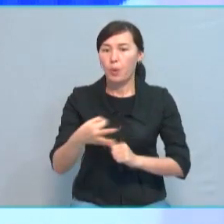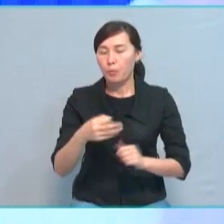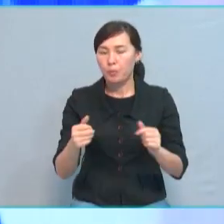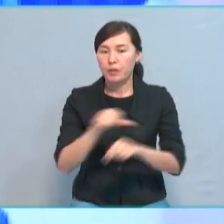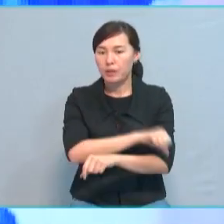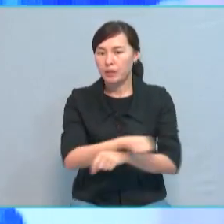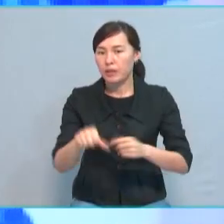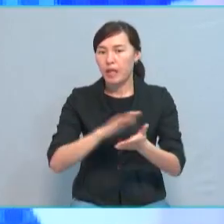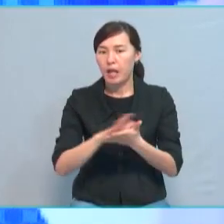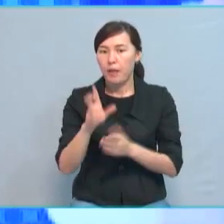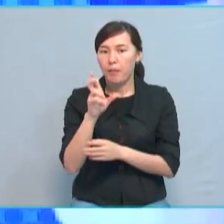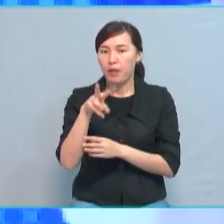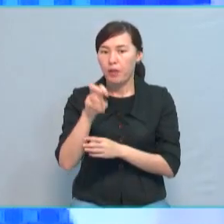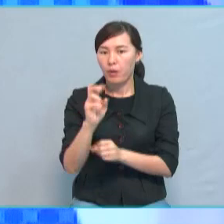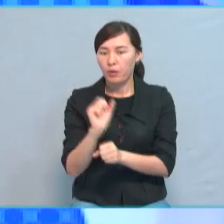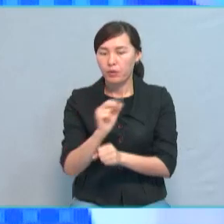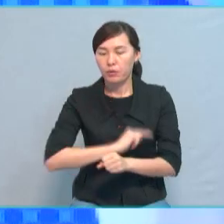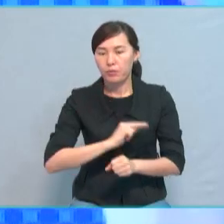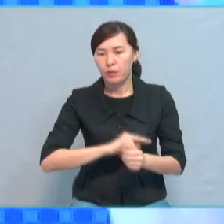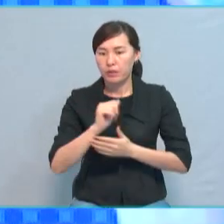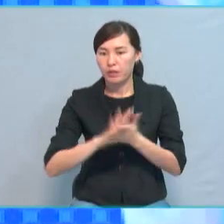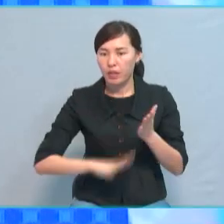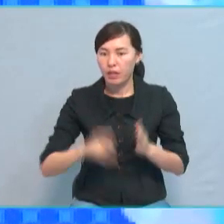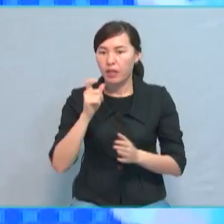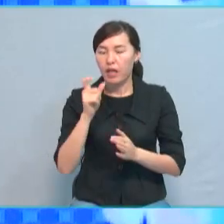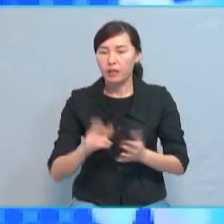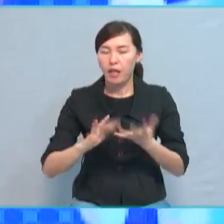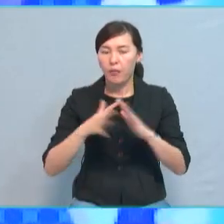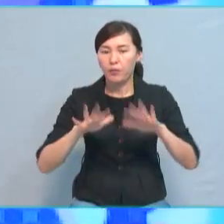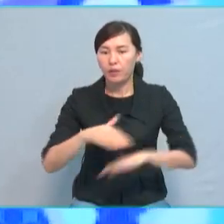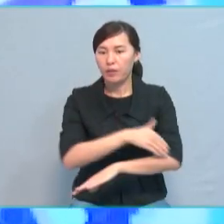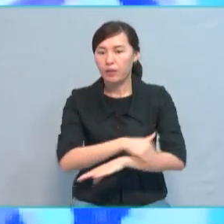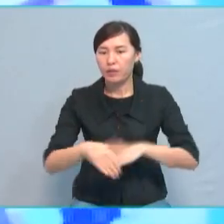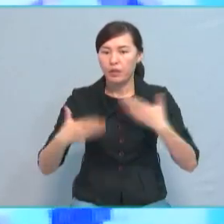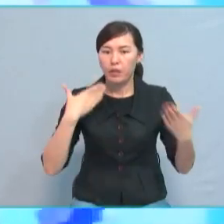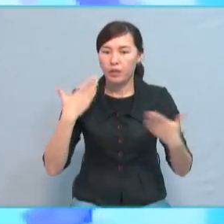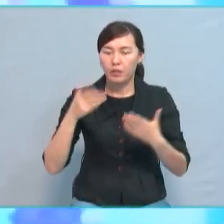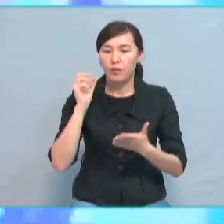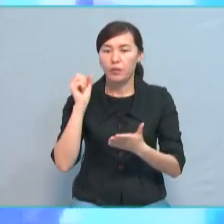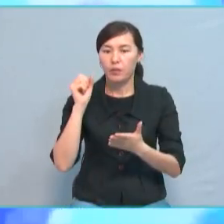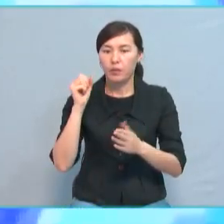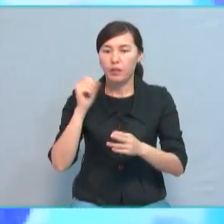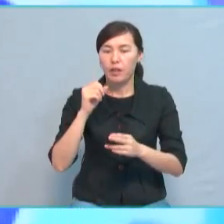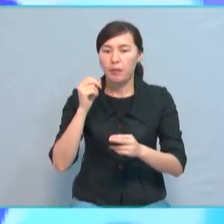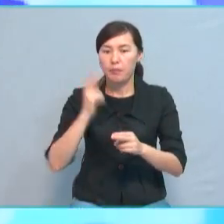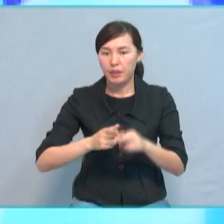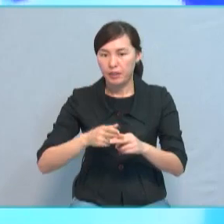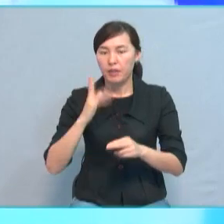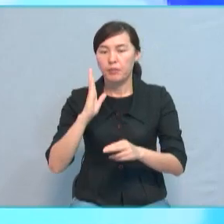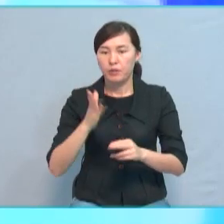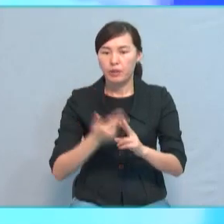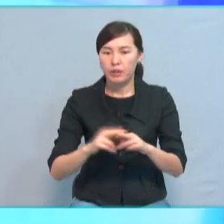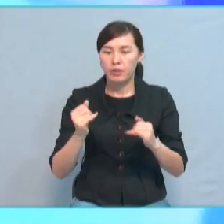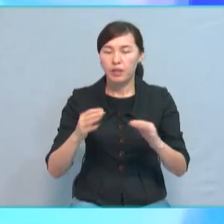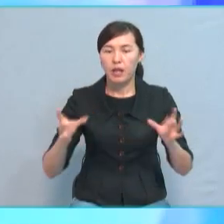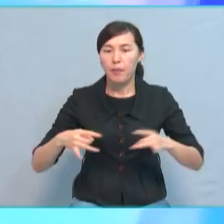шекарадағы санитарлық блок бекеттір жұмысын жалғастырады. Тұрғындарға елдімекендер арасында қатынауға қойылған шектеу күшінді ғалады. Тұрғындар